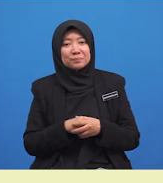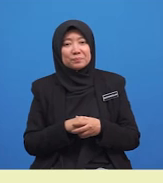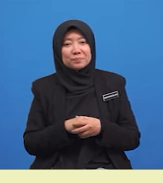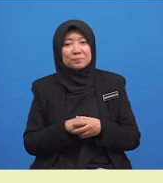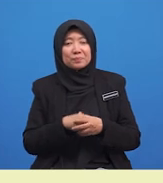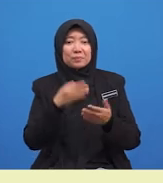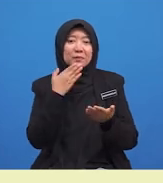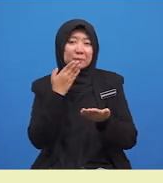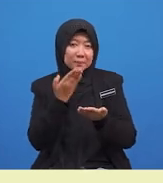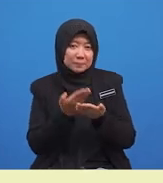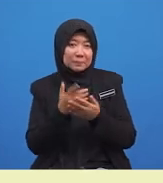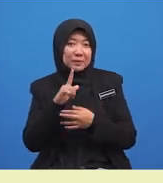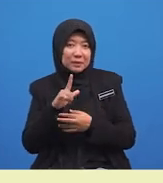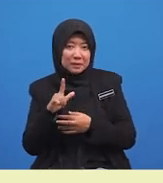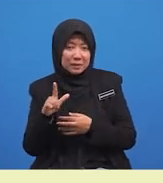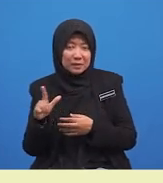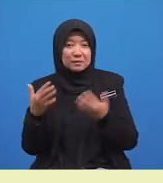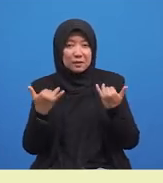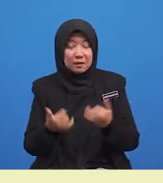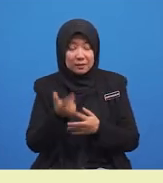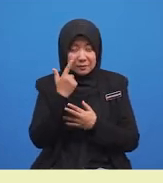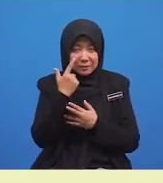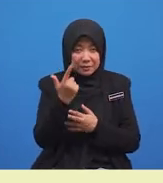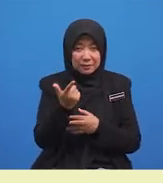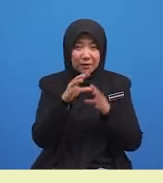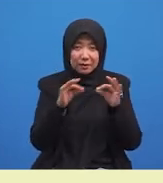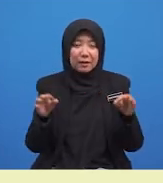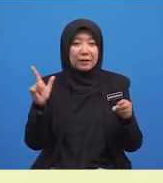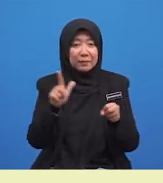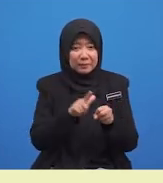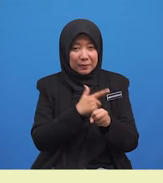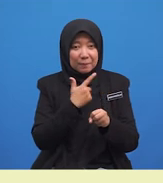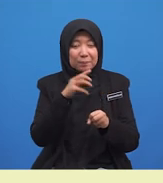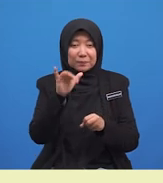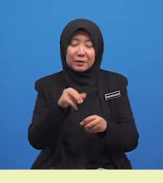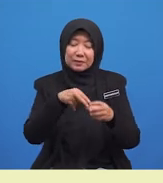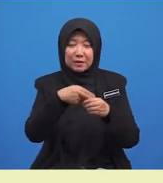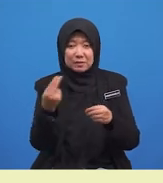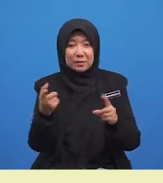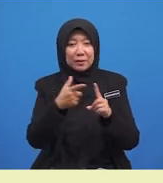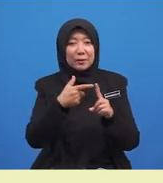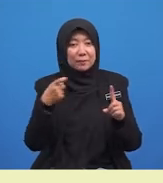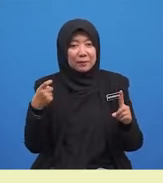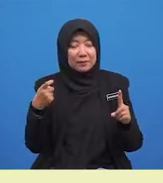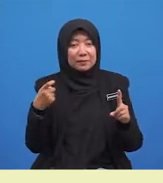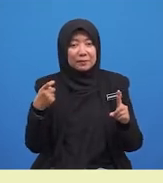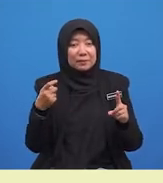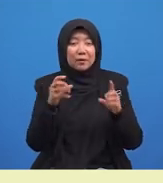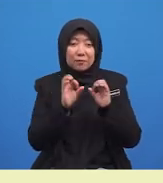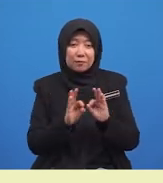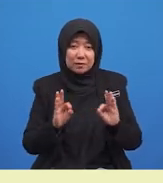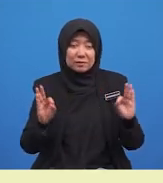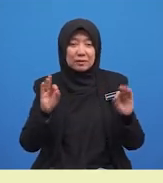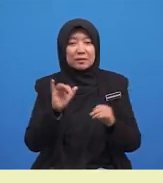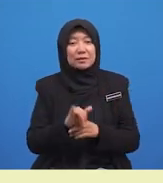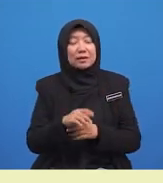Baiklah, mari kita lihat ayat lengkap yang terhasil daripada frasa-frasa yang